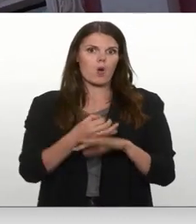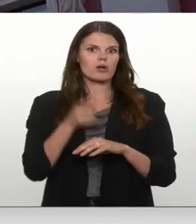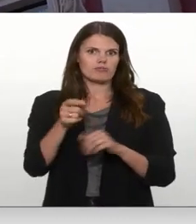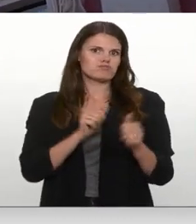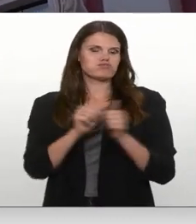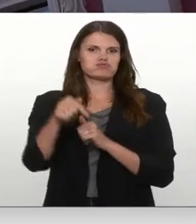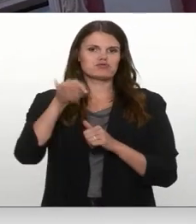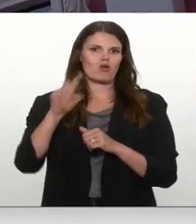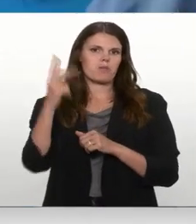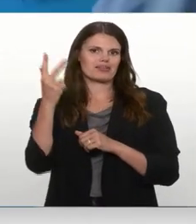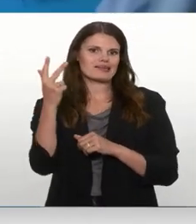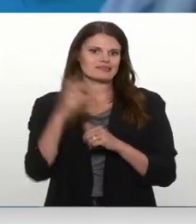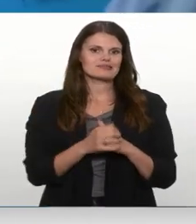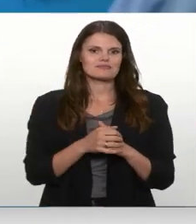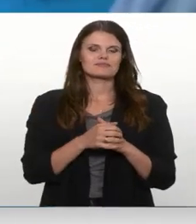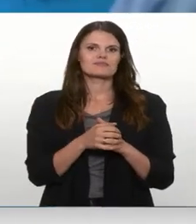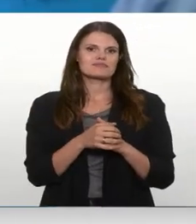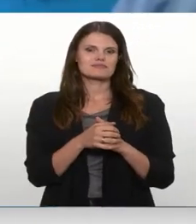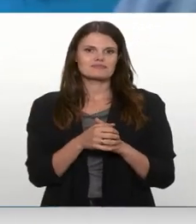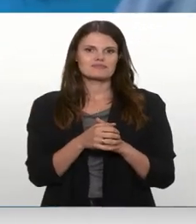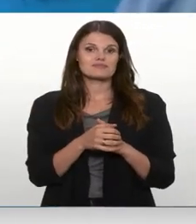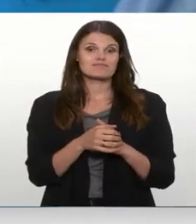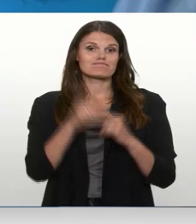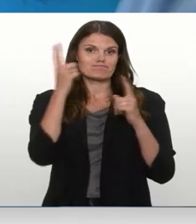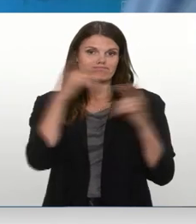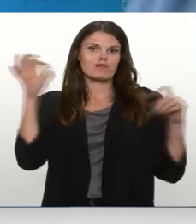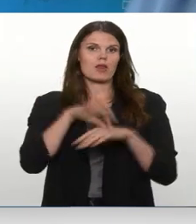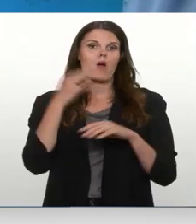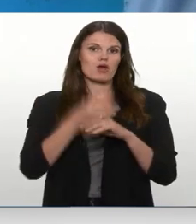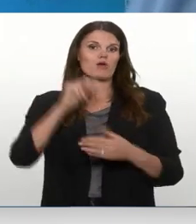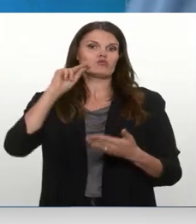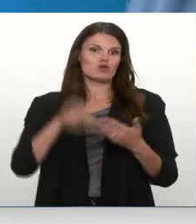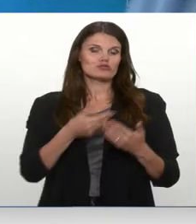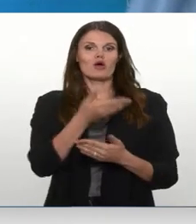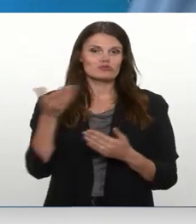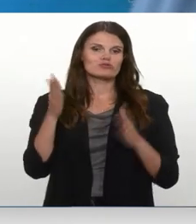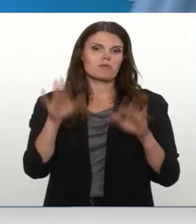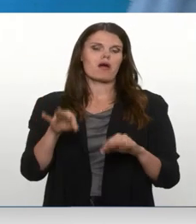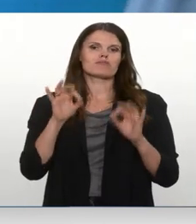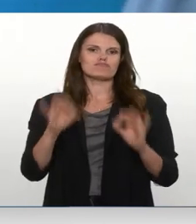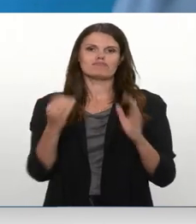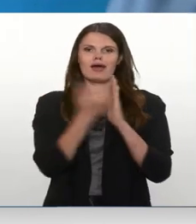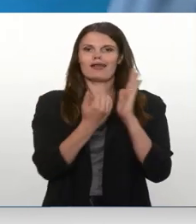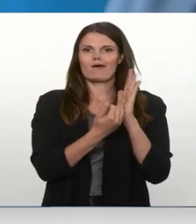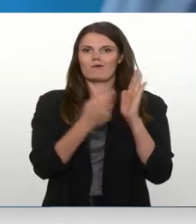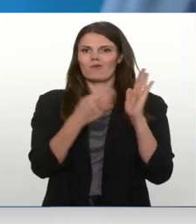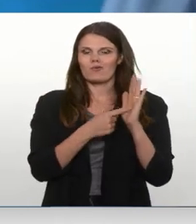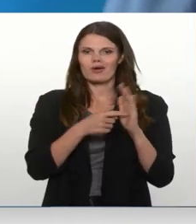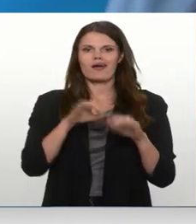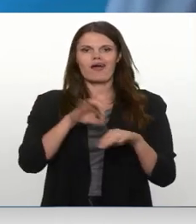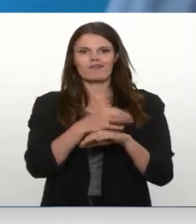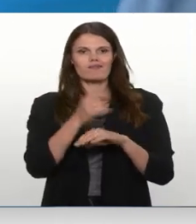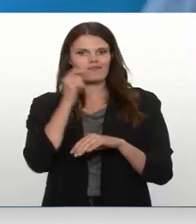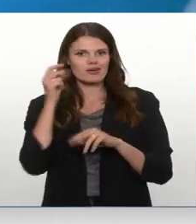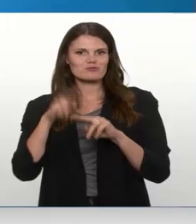top trīniekā. Mums laulība pasūpina par noslēgtu un jūs par likumīdiem, prievi un sieru.